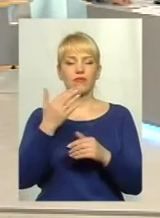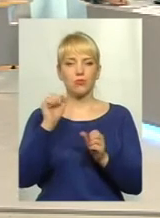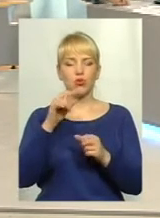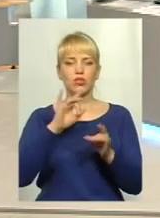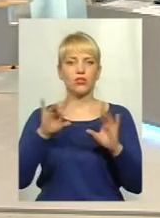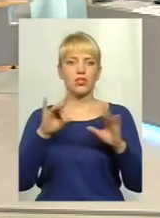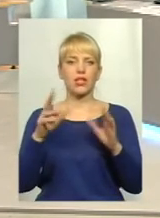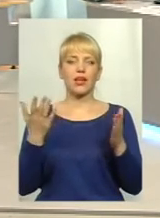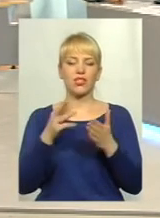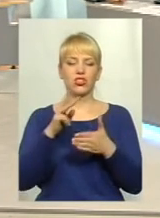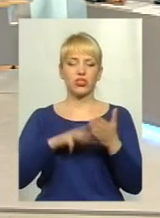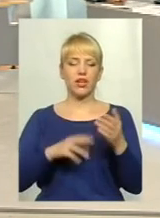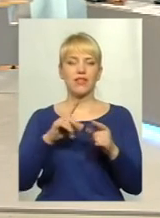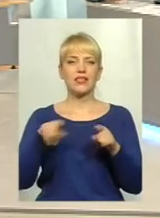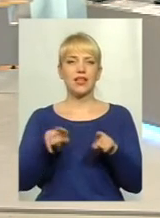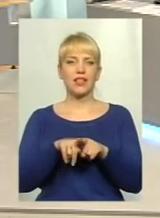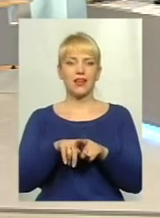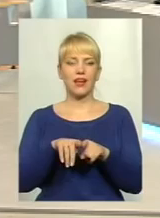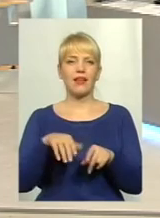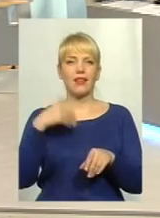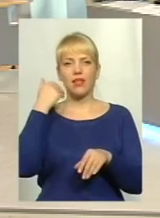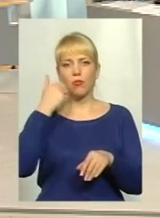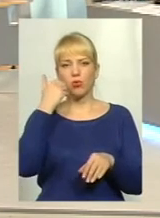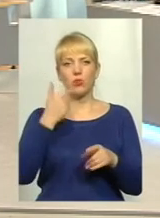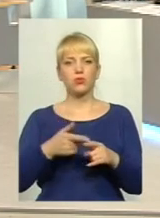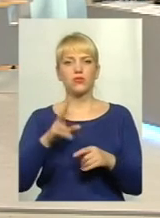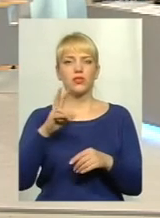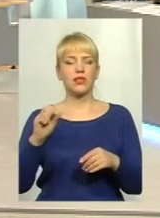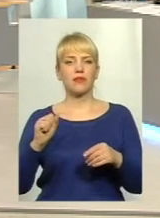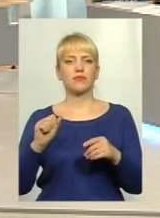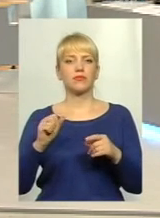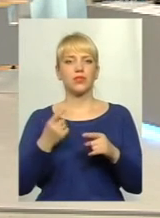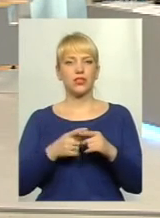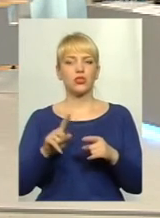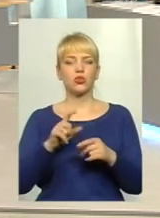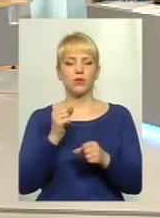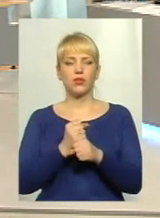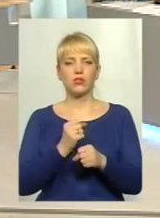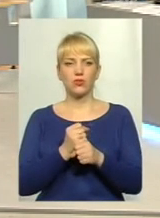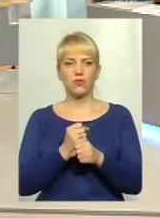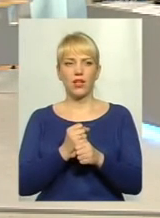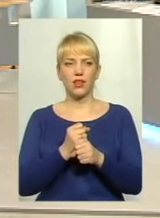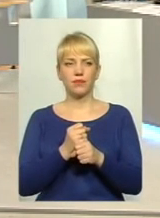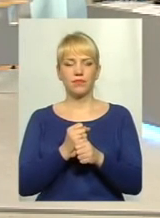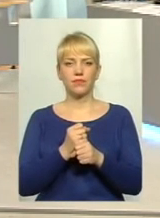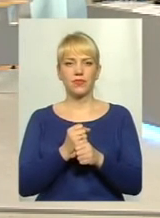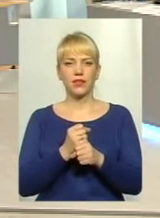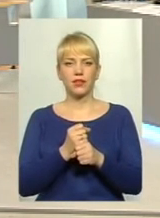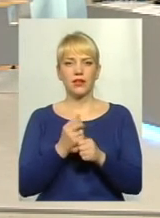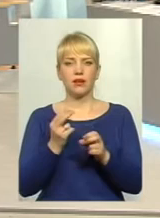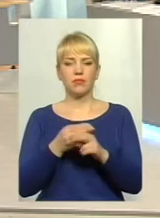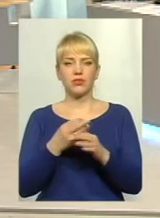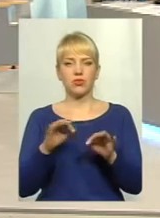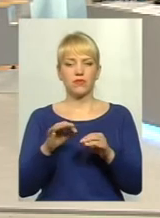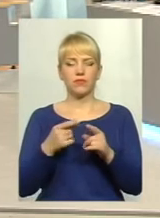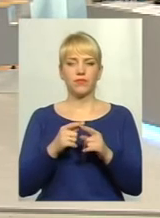за працю з перевищенням тих дозволів? Скільки це? Скільки оцінює держава?